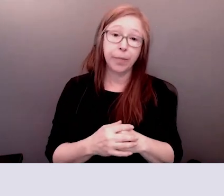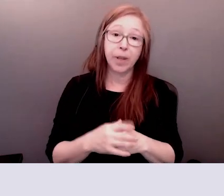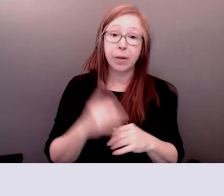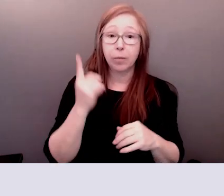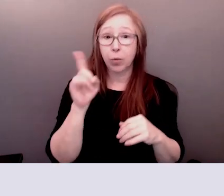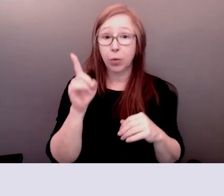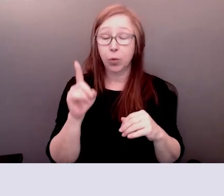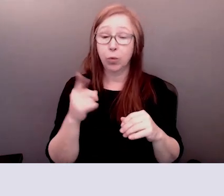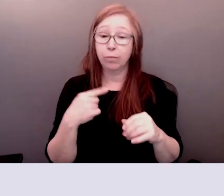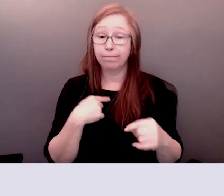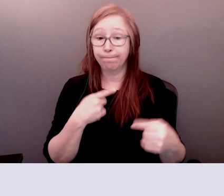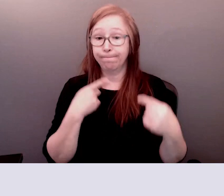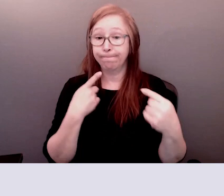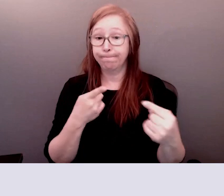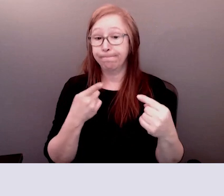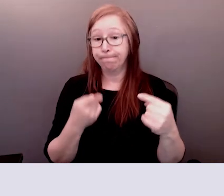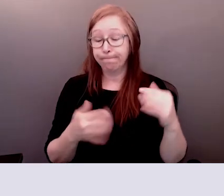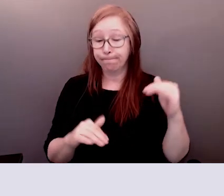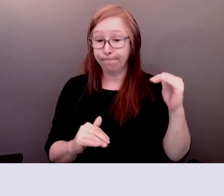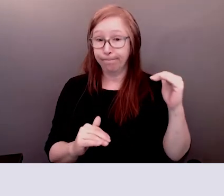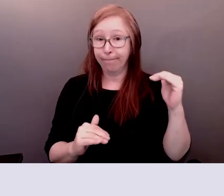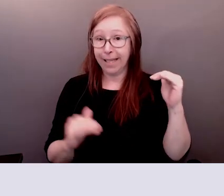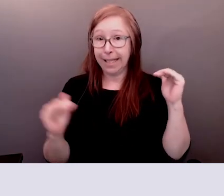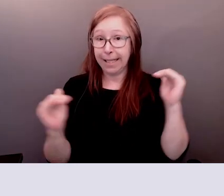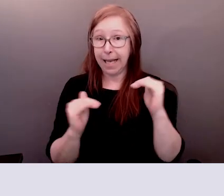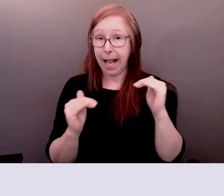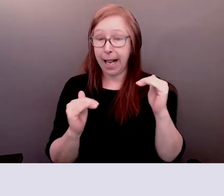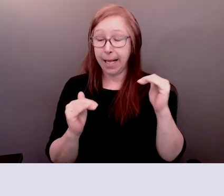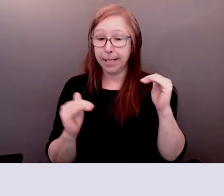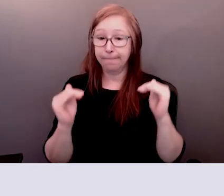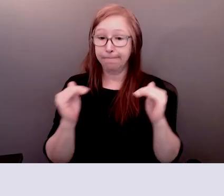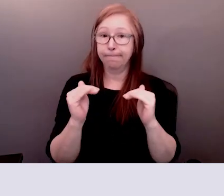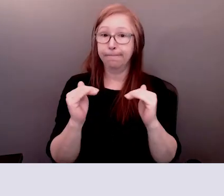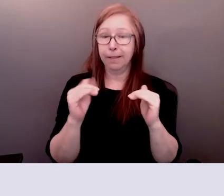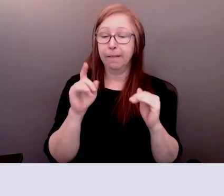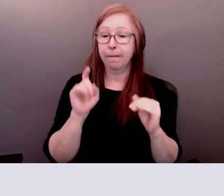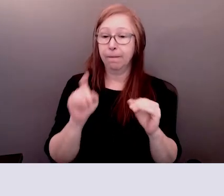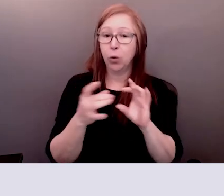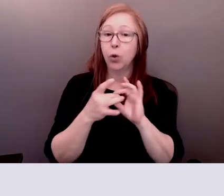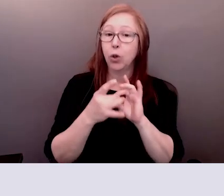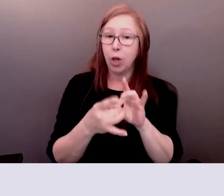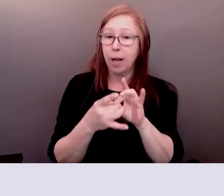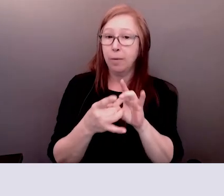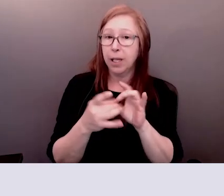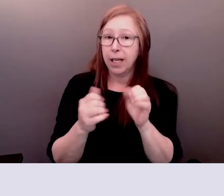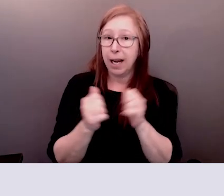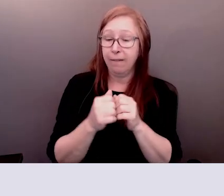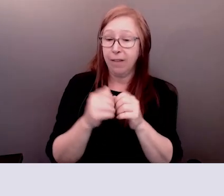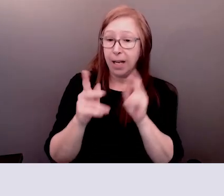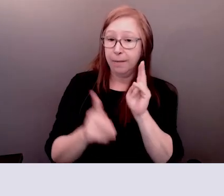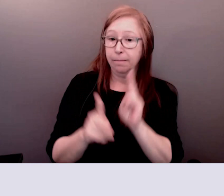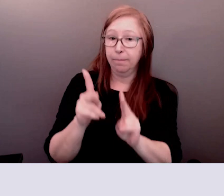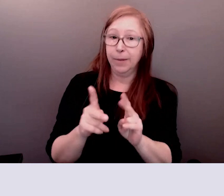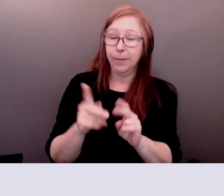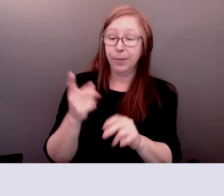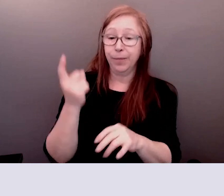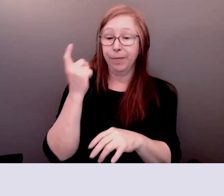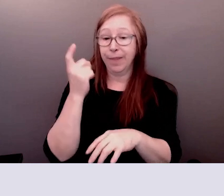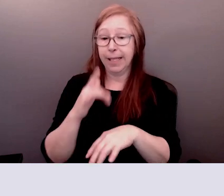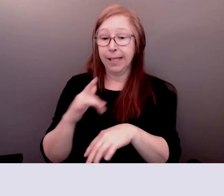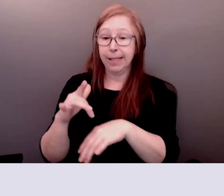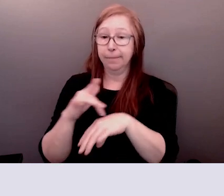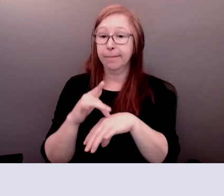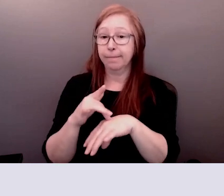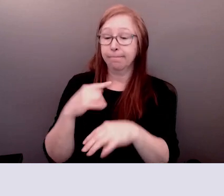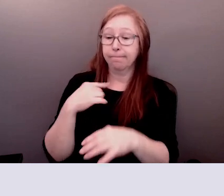est en train de célébrer la diversité en tant que par exemple prestataire de services santé beaucoup de